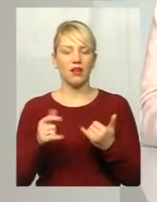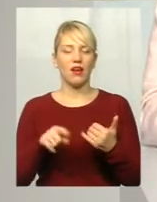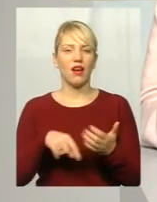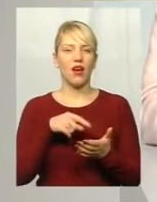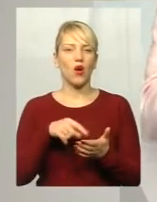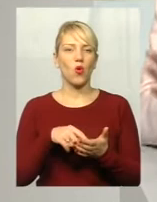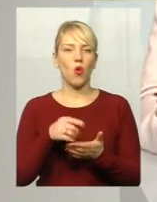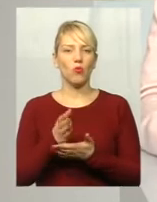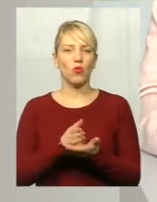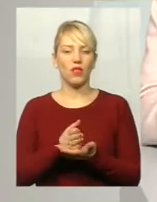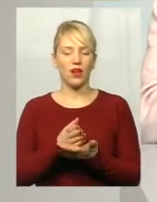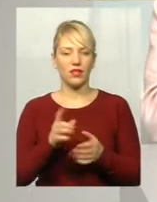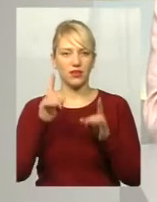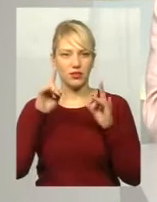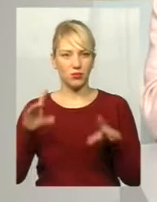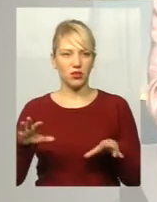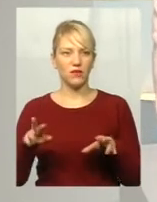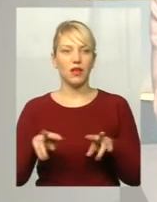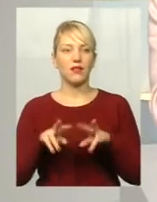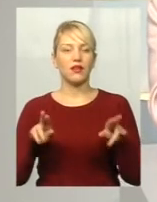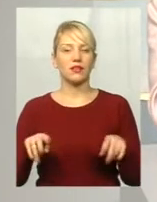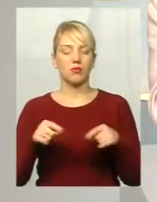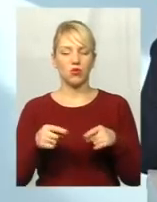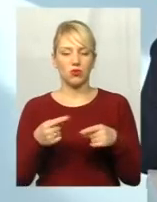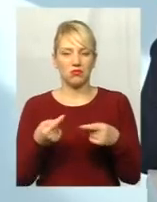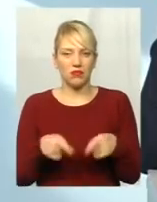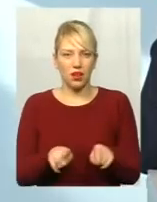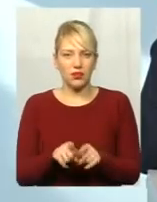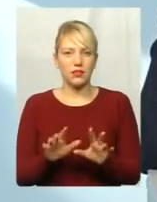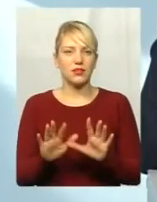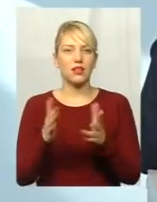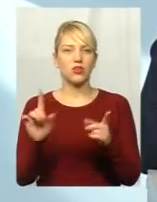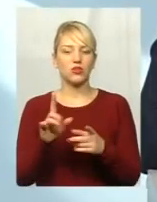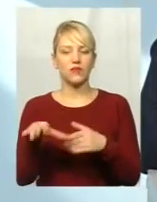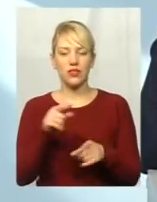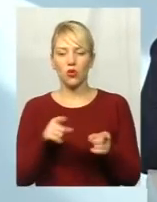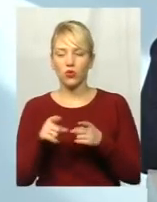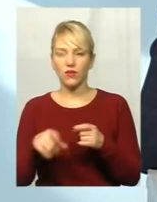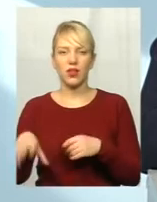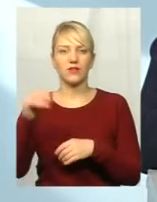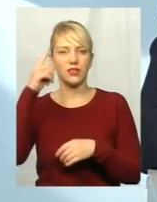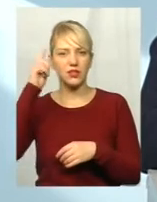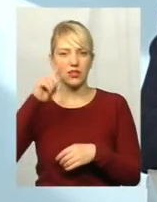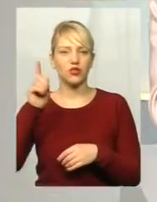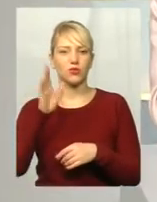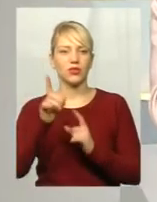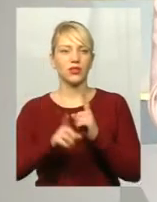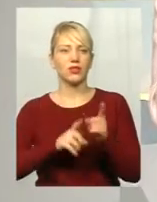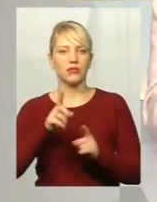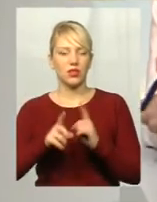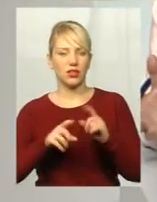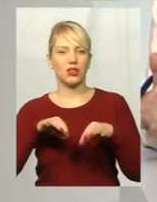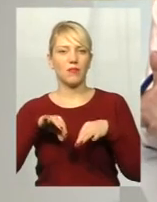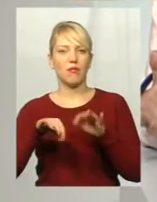випов сніг і бувають завали. Так само і тут так сталося, що начебто всі готувалися, всі знали, що буде змінна мережа, а потім вона якось